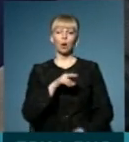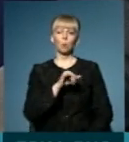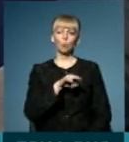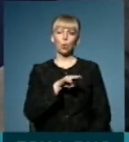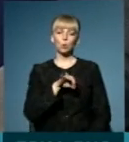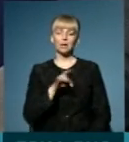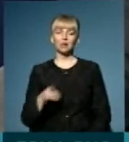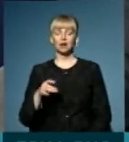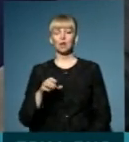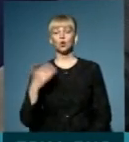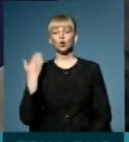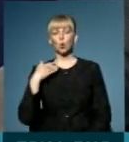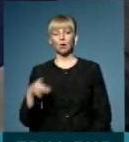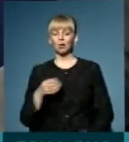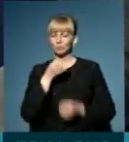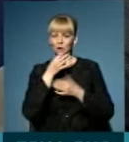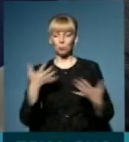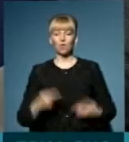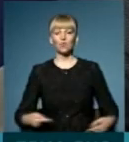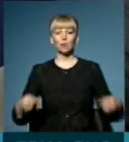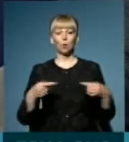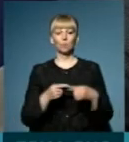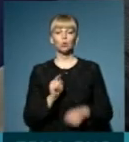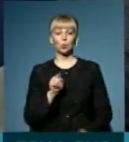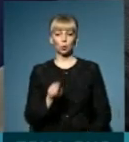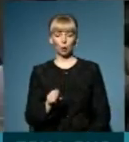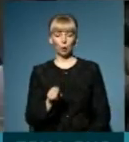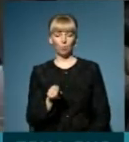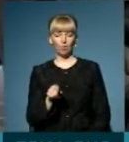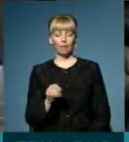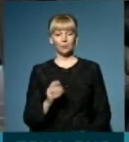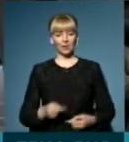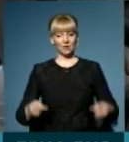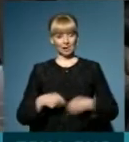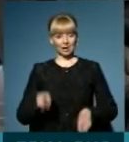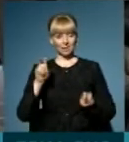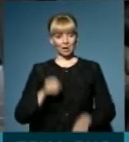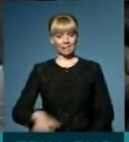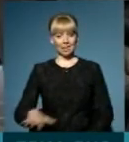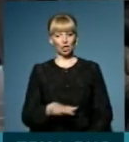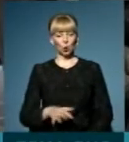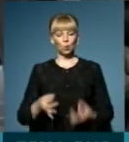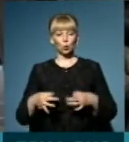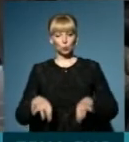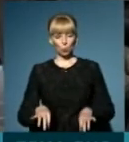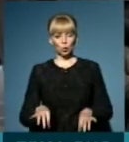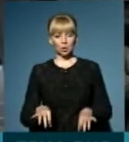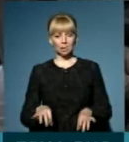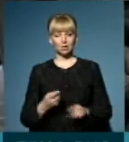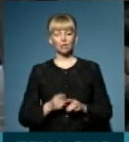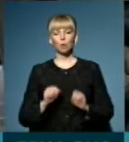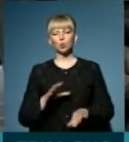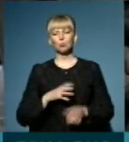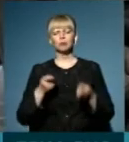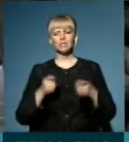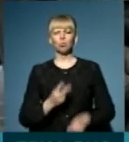районом, Сикарянським, ну з будь-яким. Відповідно до того, визначена так звана територія доступності. Тобто, це може